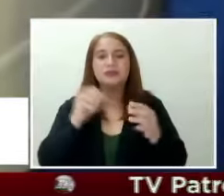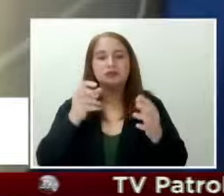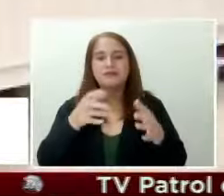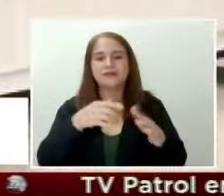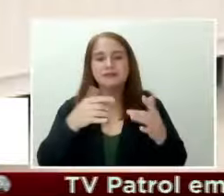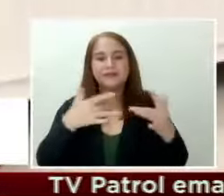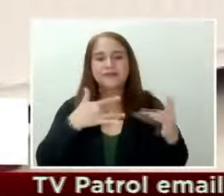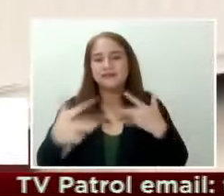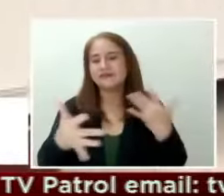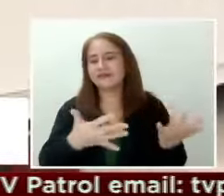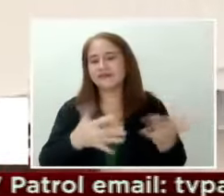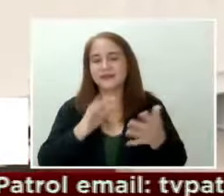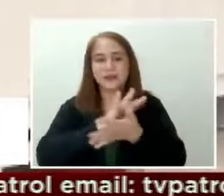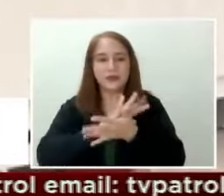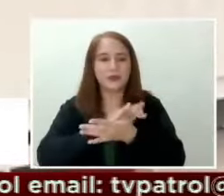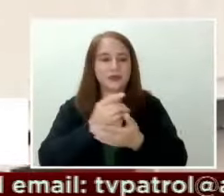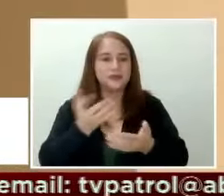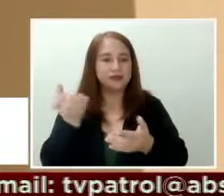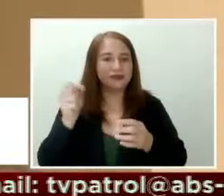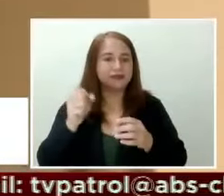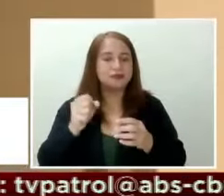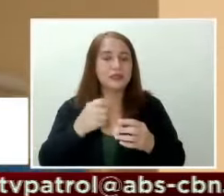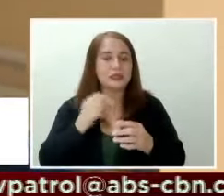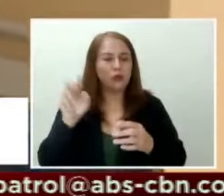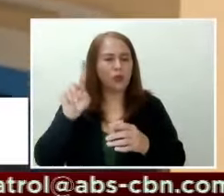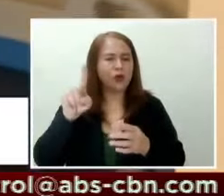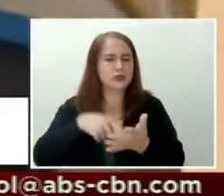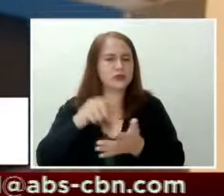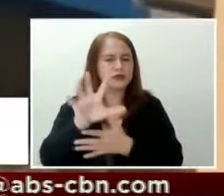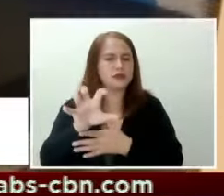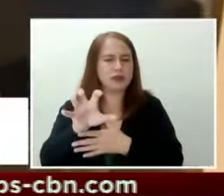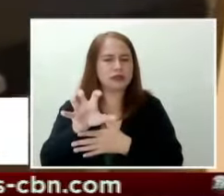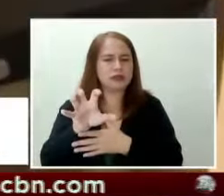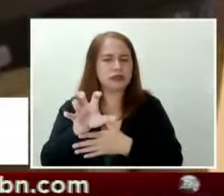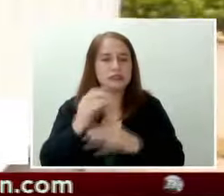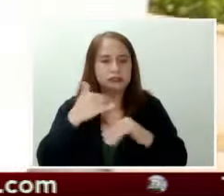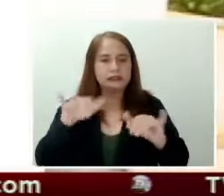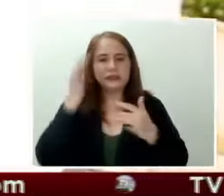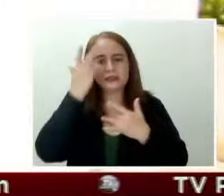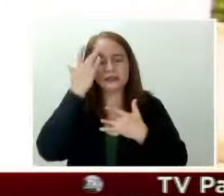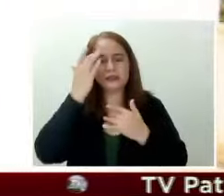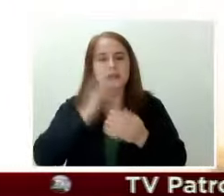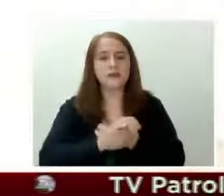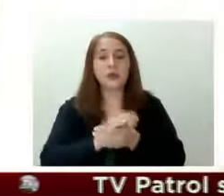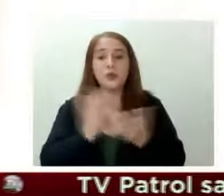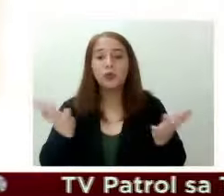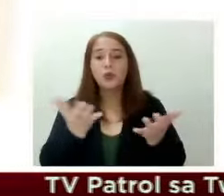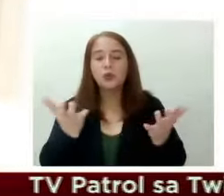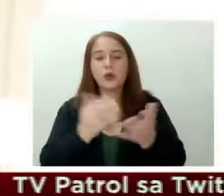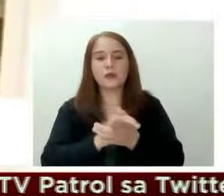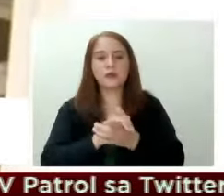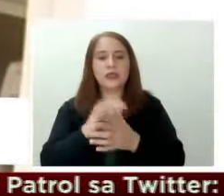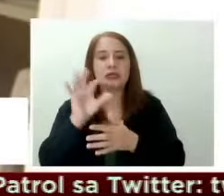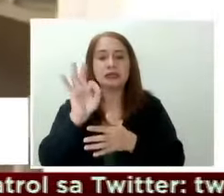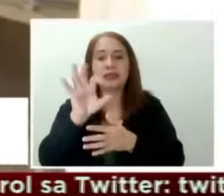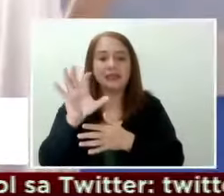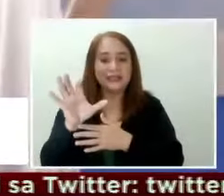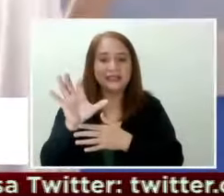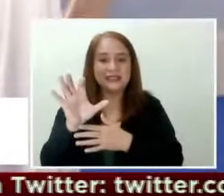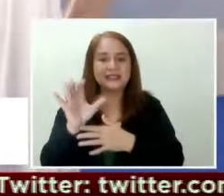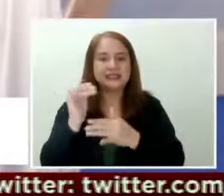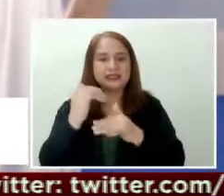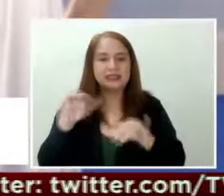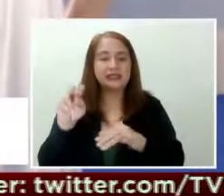sa kanilang hanay. Nasa mahigit na 1,500 ang aktibong kaso kung saan higit na siyam na raan ay nasa